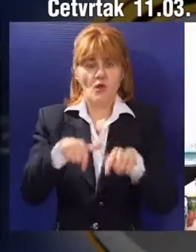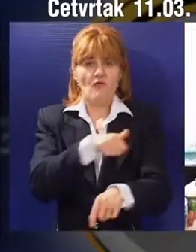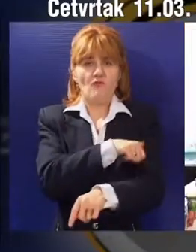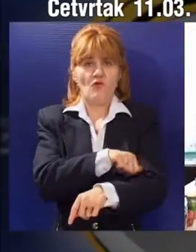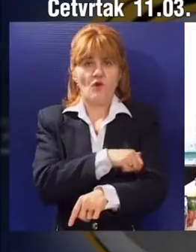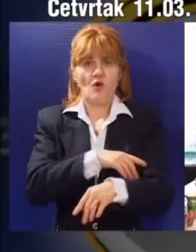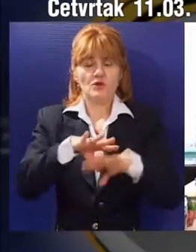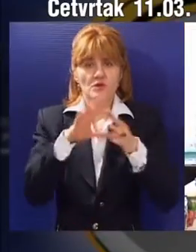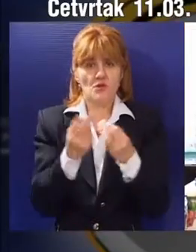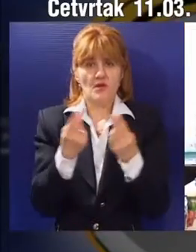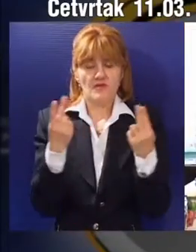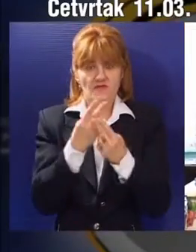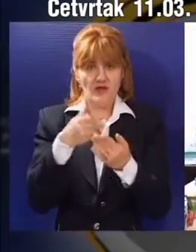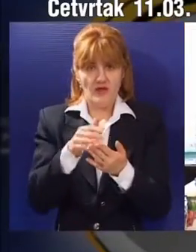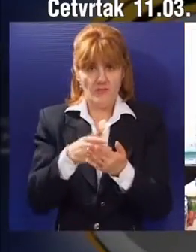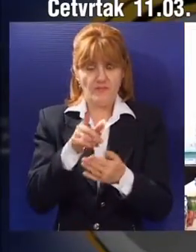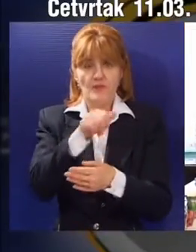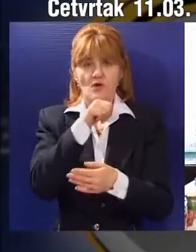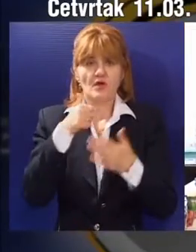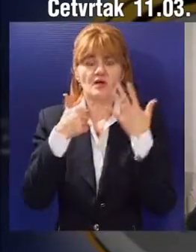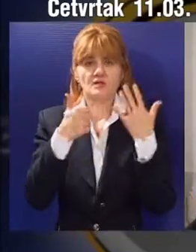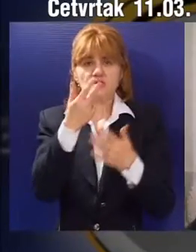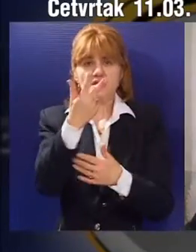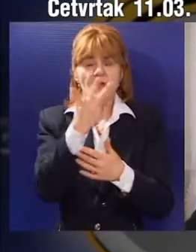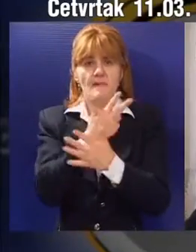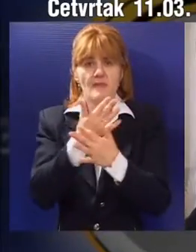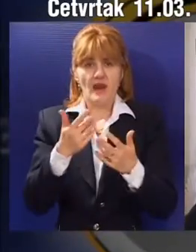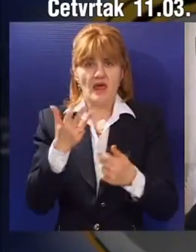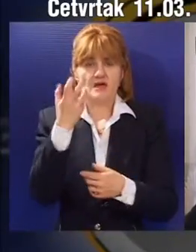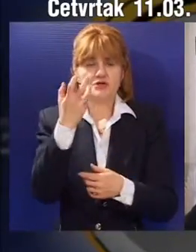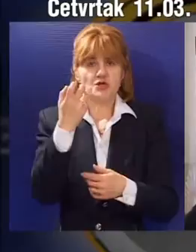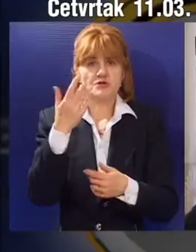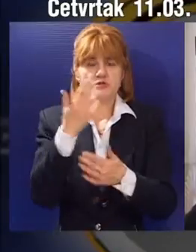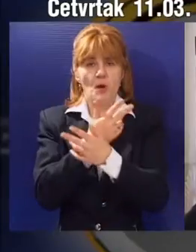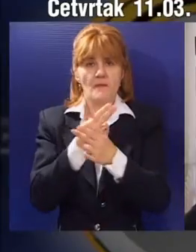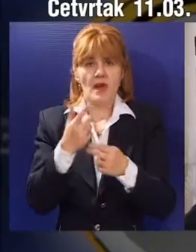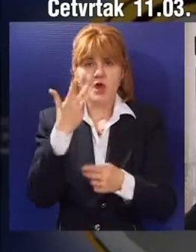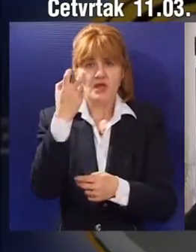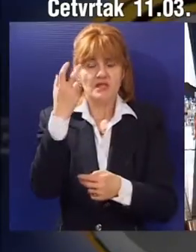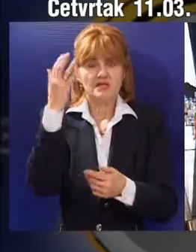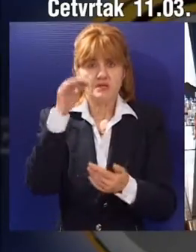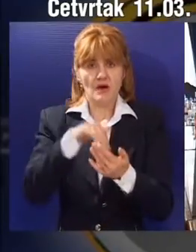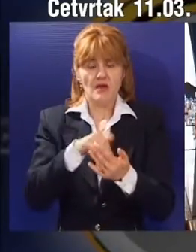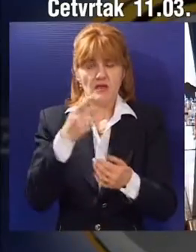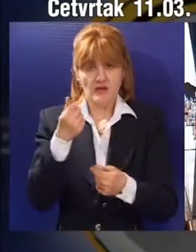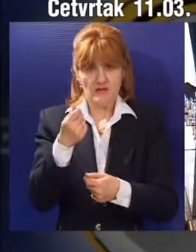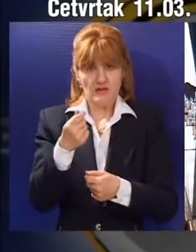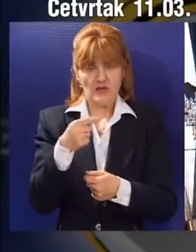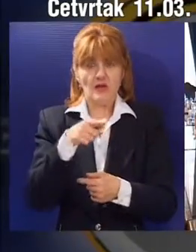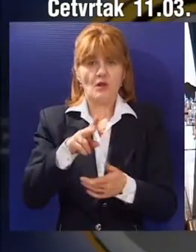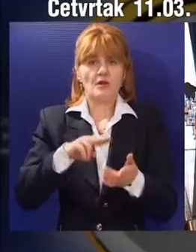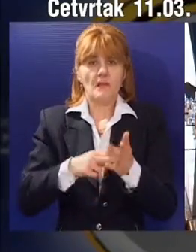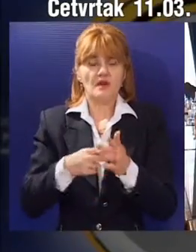za ovu godinu, koji je iznosi 3 milijarde 684 miliona i 305 hiljada dinara. Predlogom su planirane